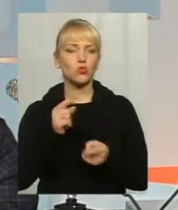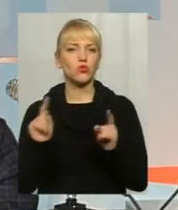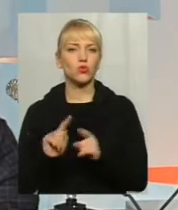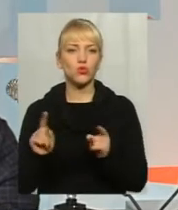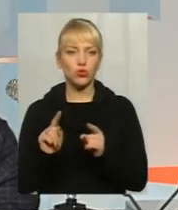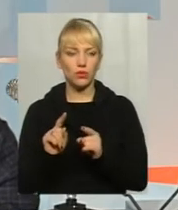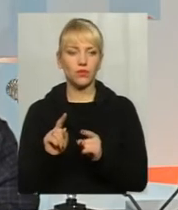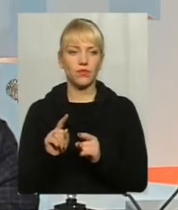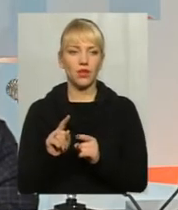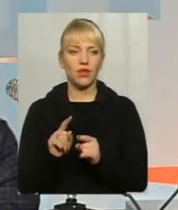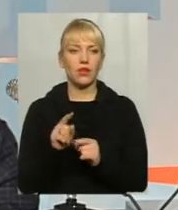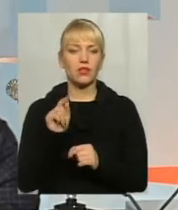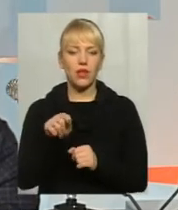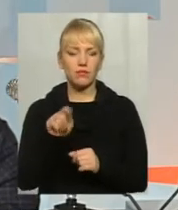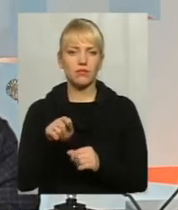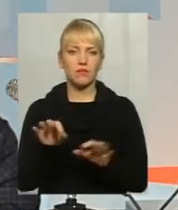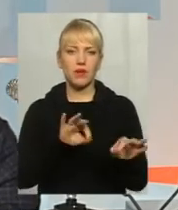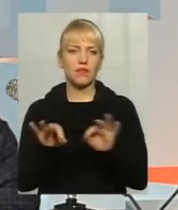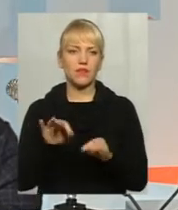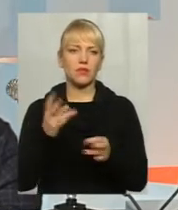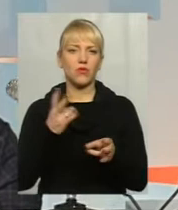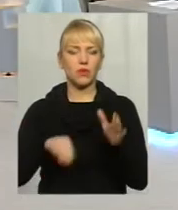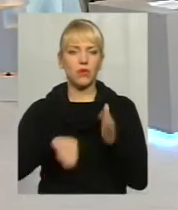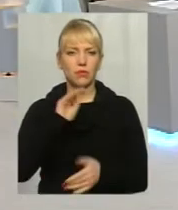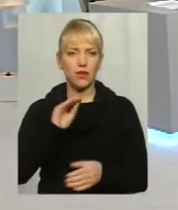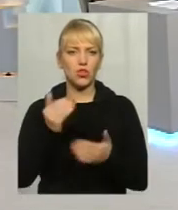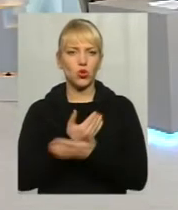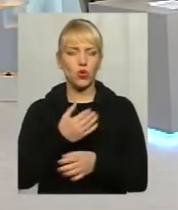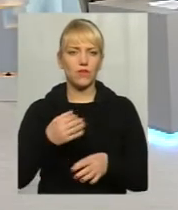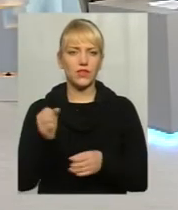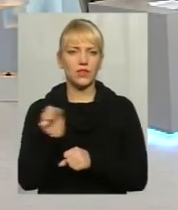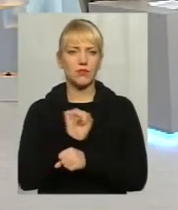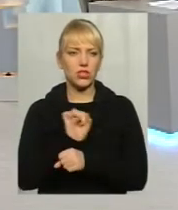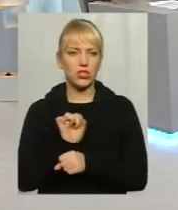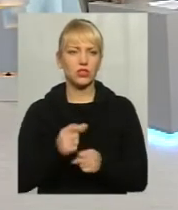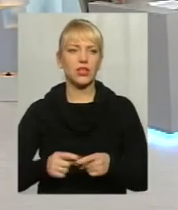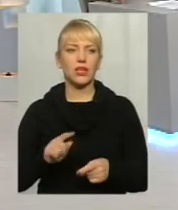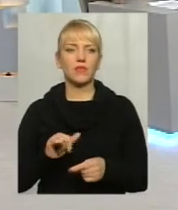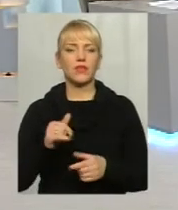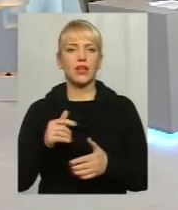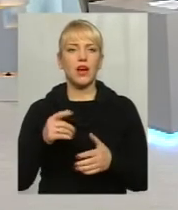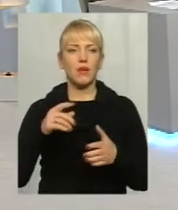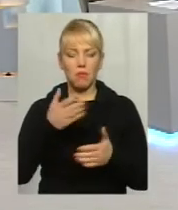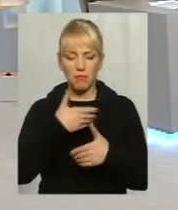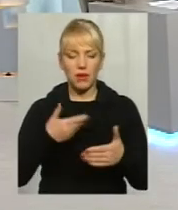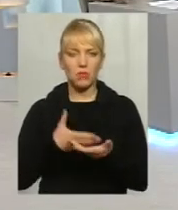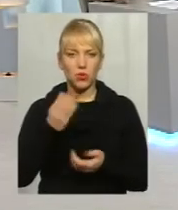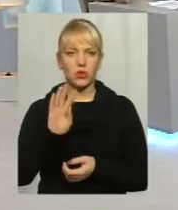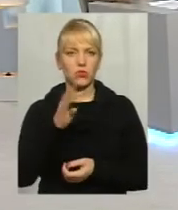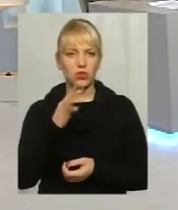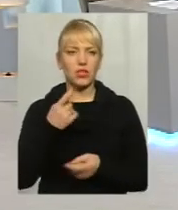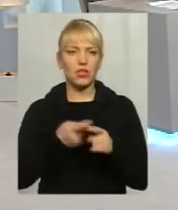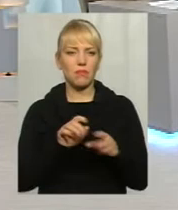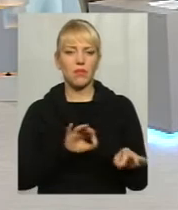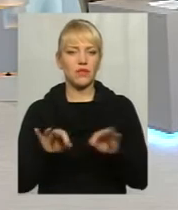в основному, там перевізники мають придбати, оновити нові трасні засоби. І є 7 конкурсів, які безважно не відбулися. 4 гривні навіть тим